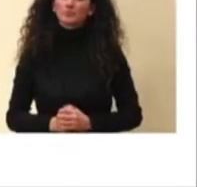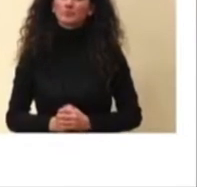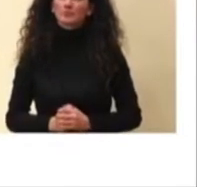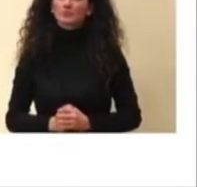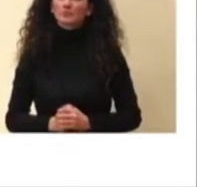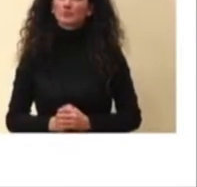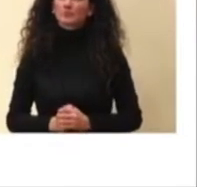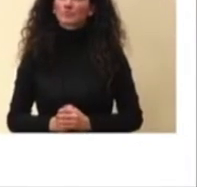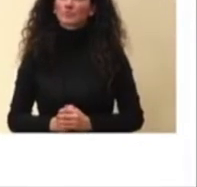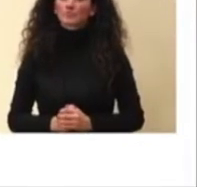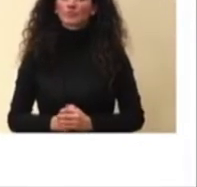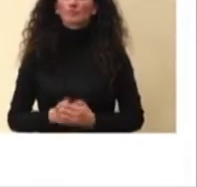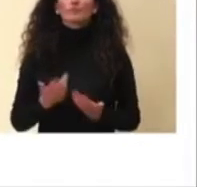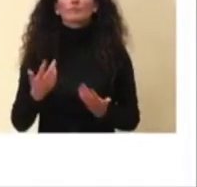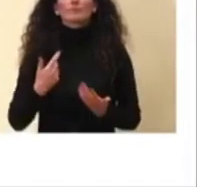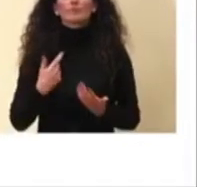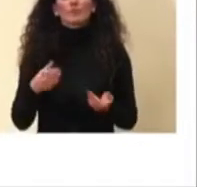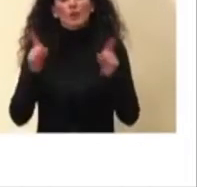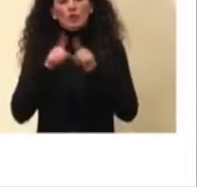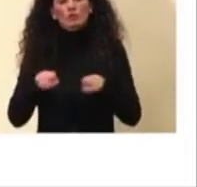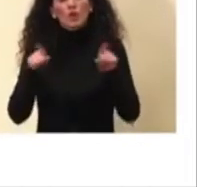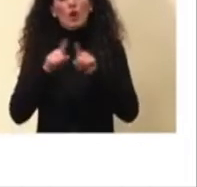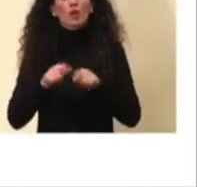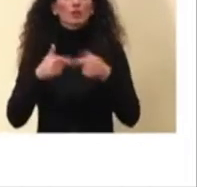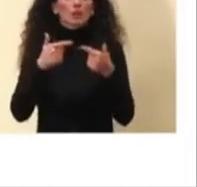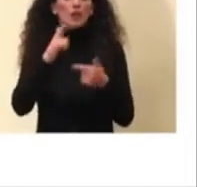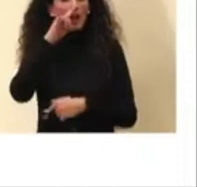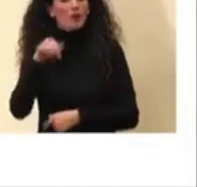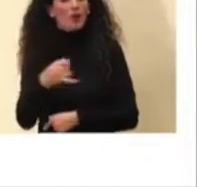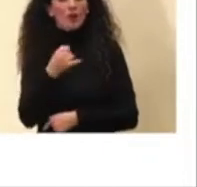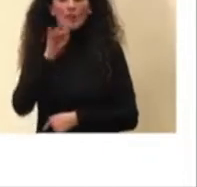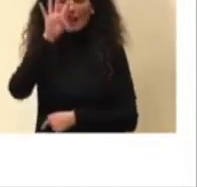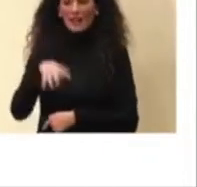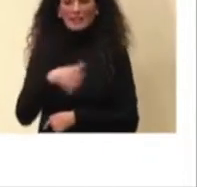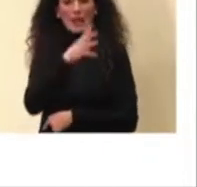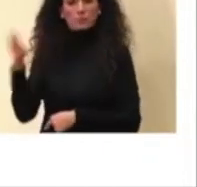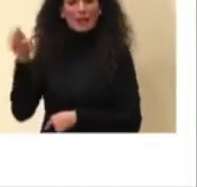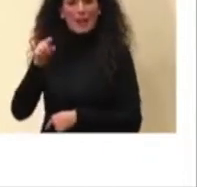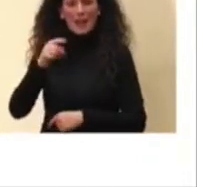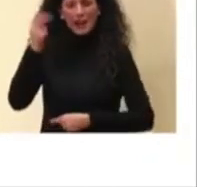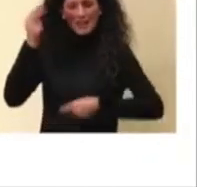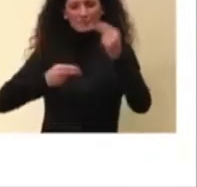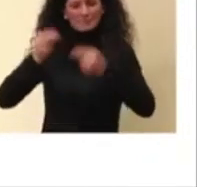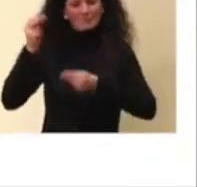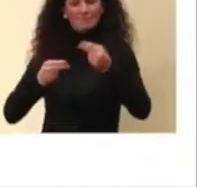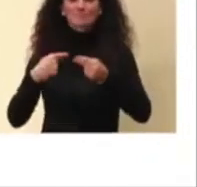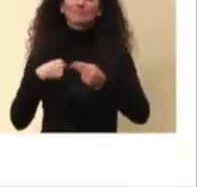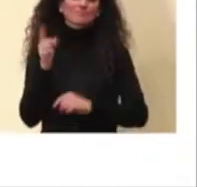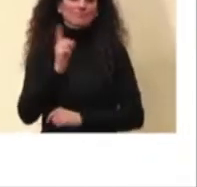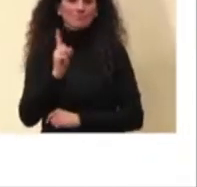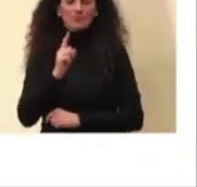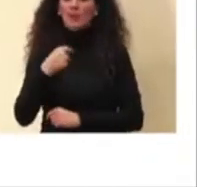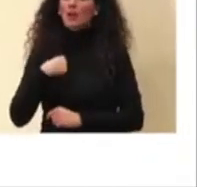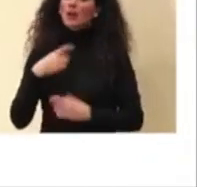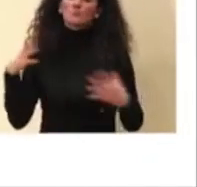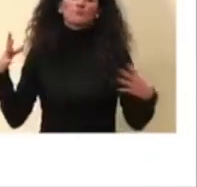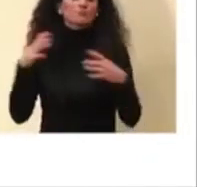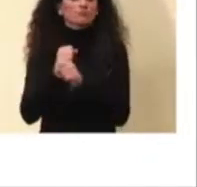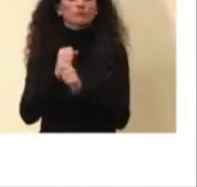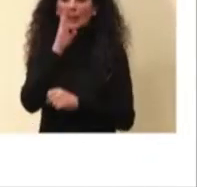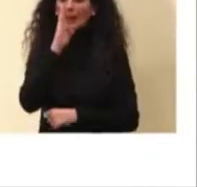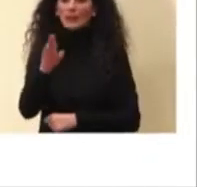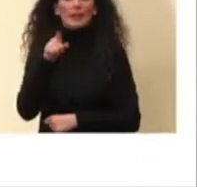con le solite tabelle che ormai conoscete e troverete dell'algoritmo ho provato ad andare direttamente alla tabella riassuntiva,